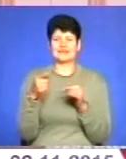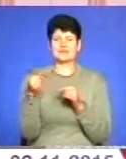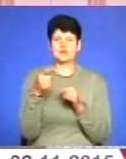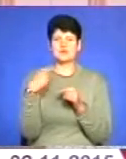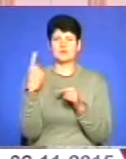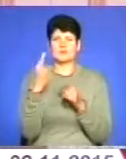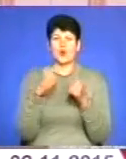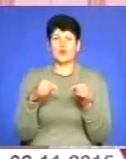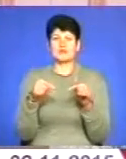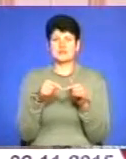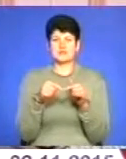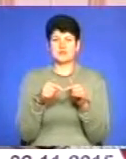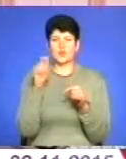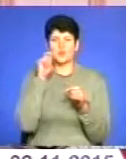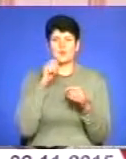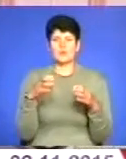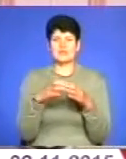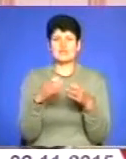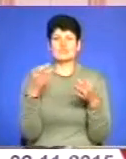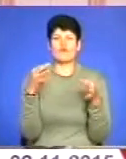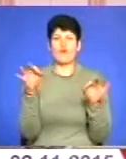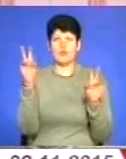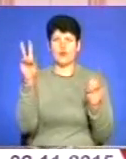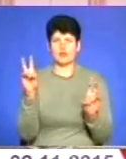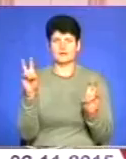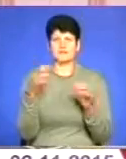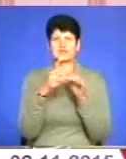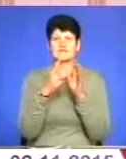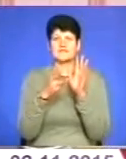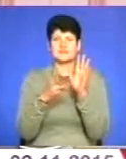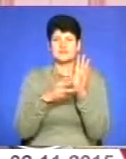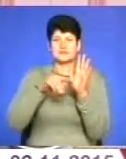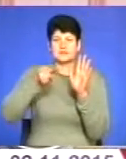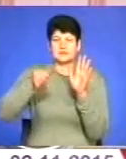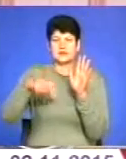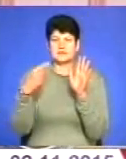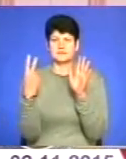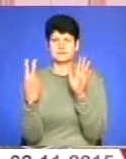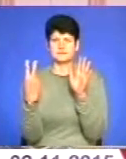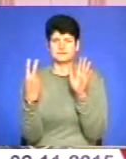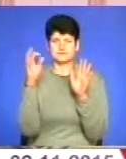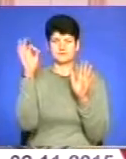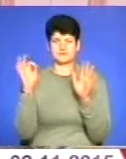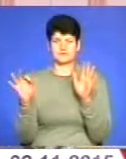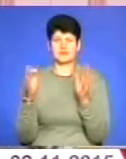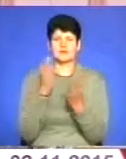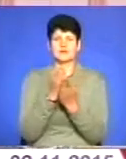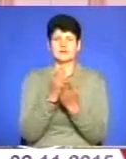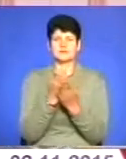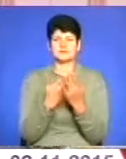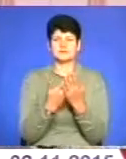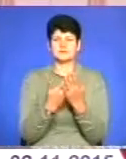організація всеукраїнського об'єднання «Свобода» 18,2, що становить